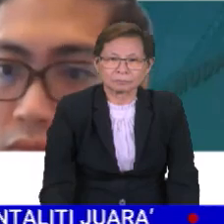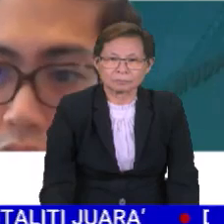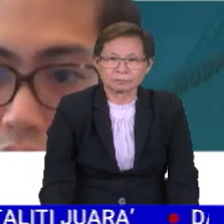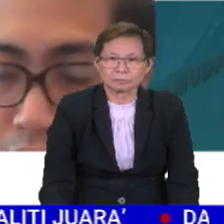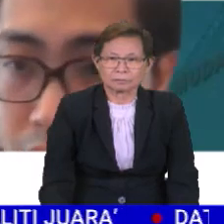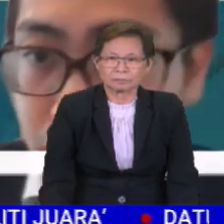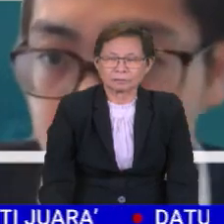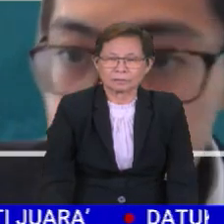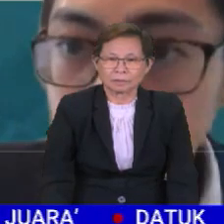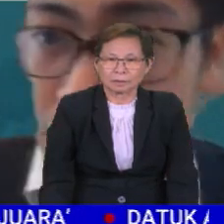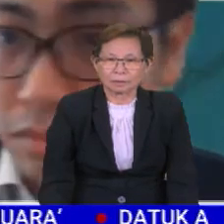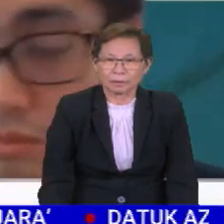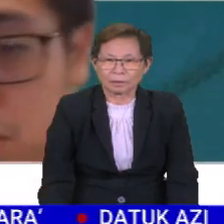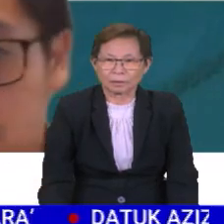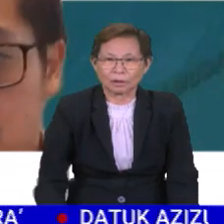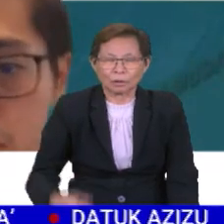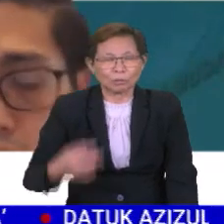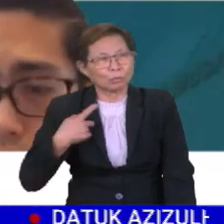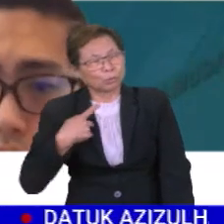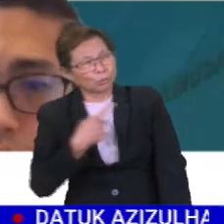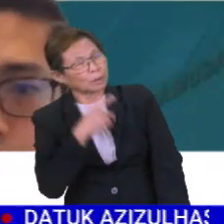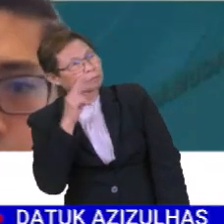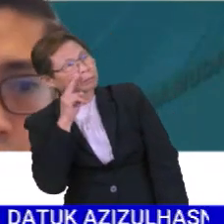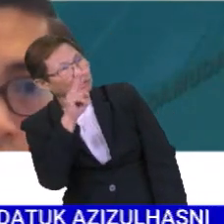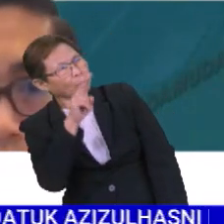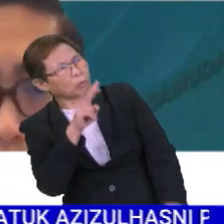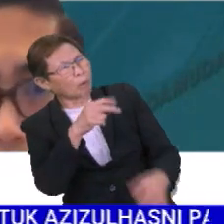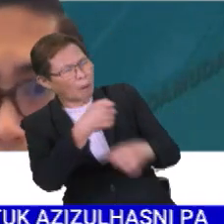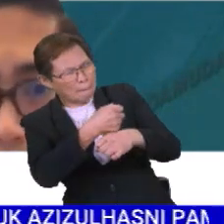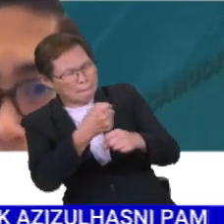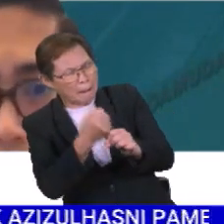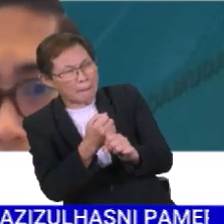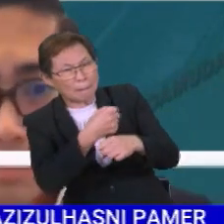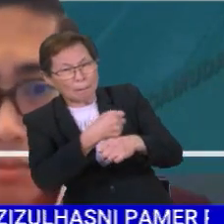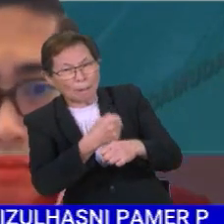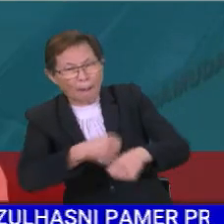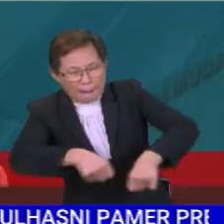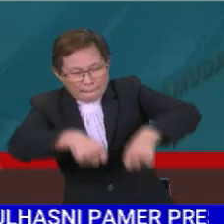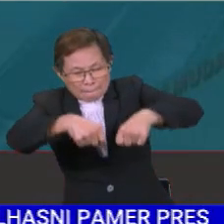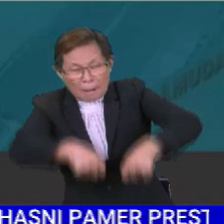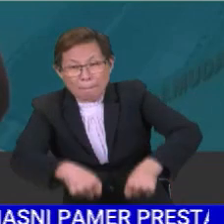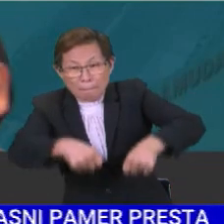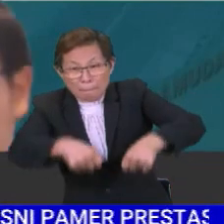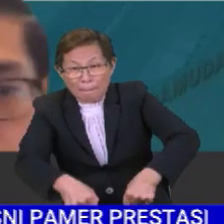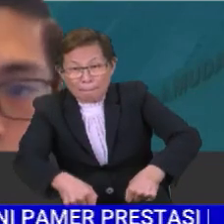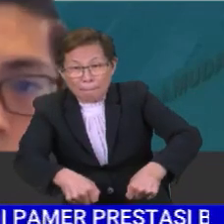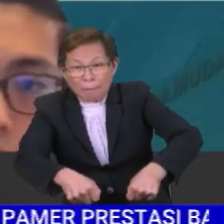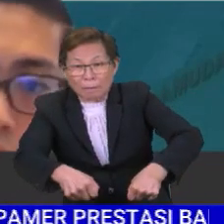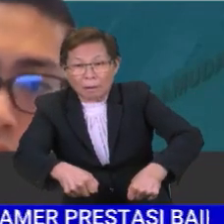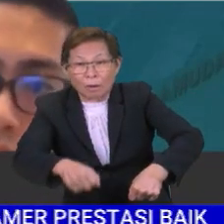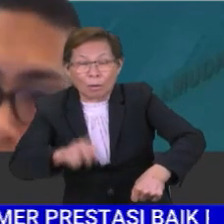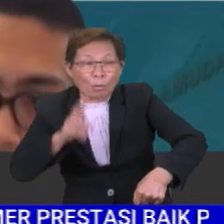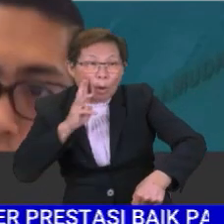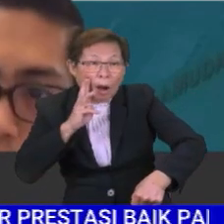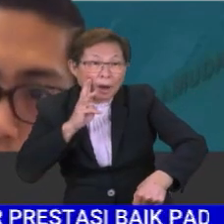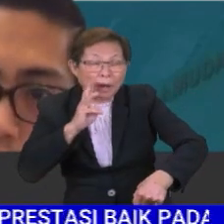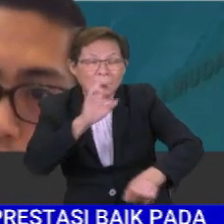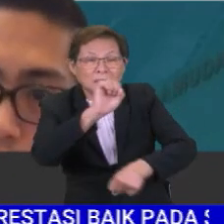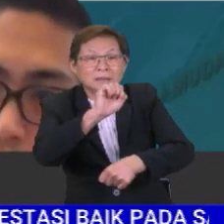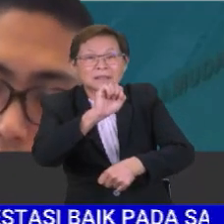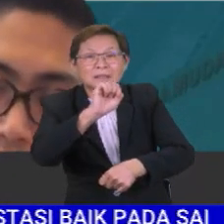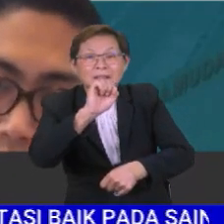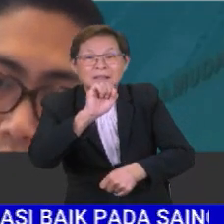Kita sedang mencari melakukan pembangunan PAM Hydro di Australia,